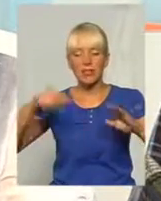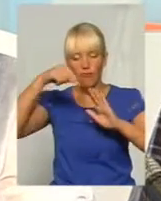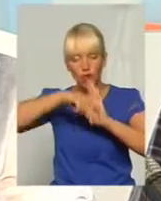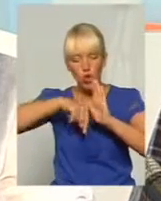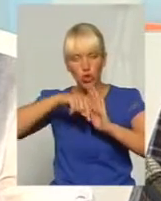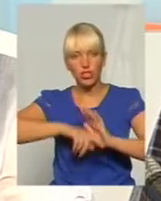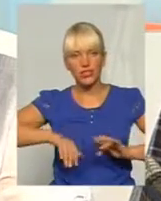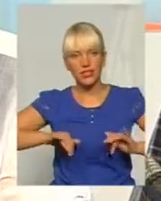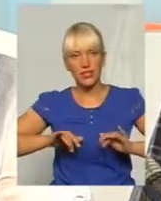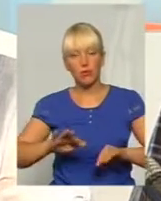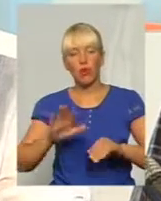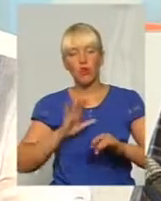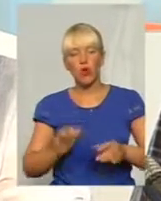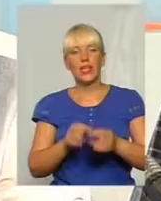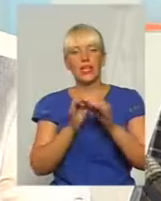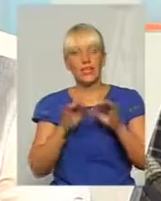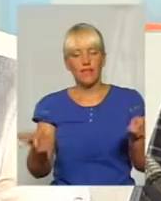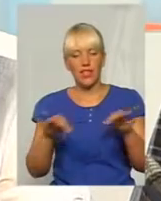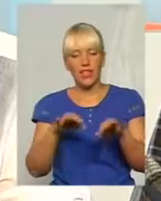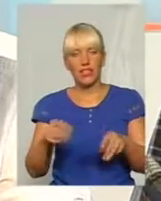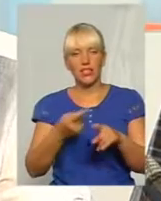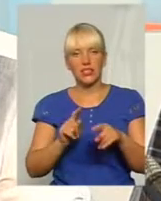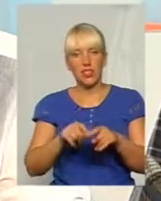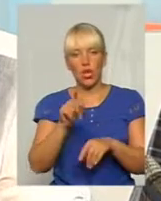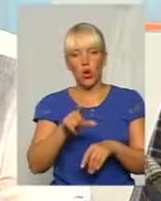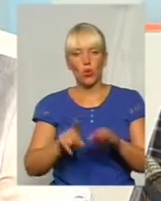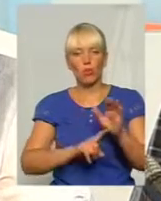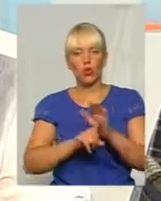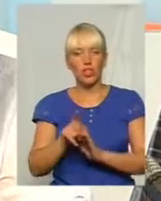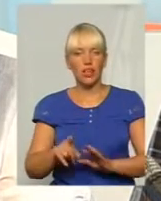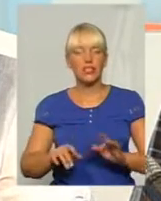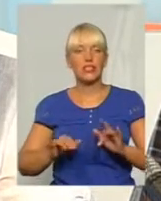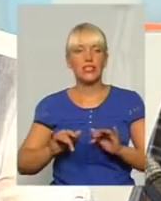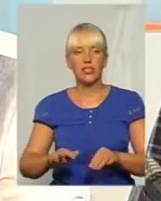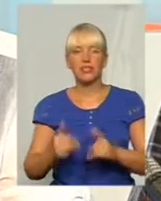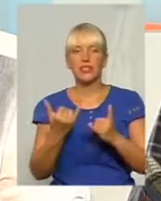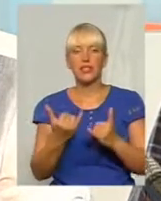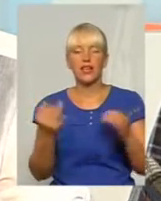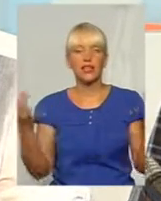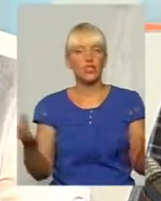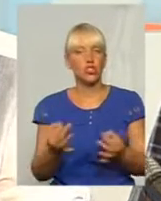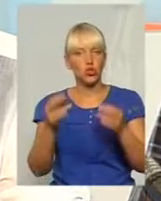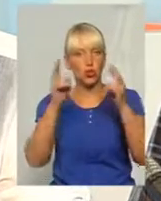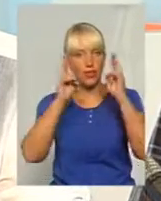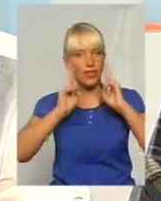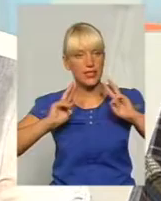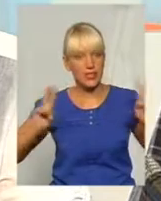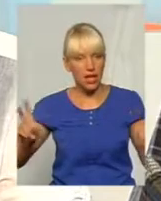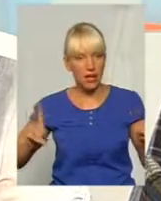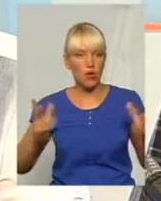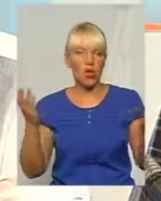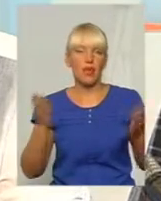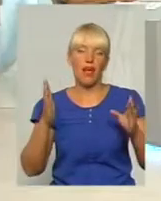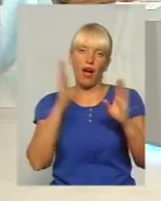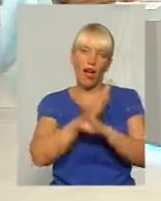звільнені ці люди, розпочати слідство і зараз нічого не знаємо. Яка доля, чи